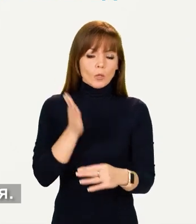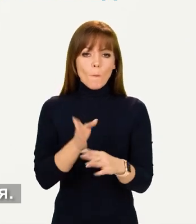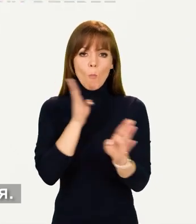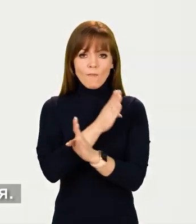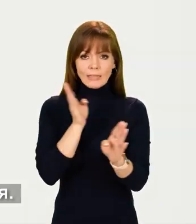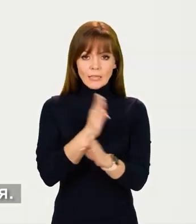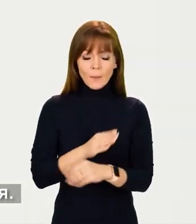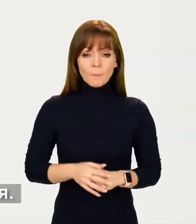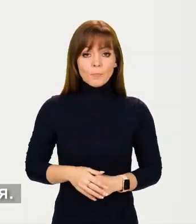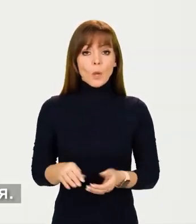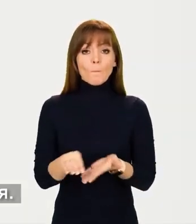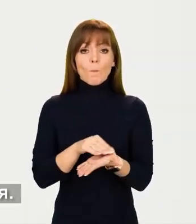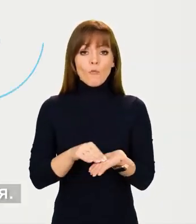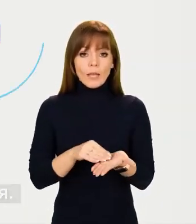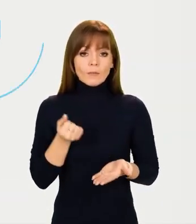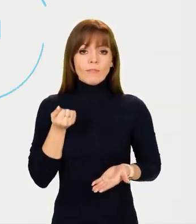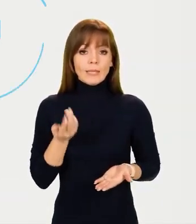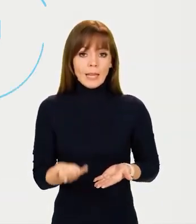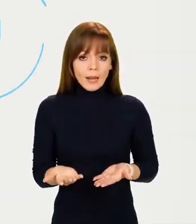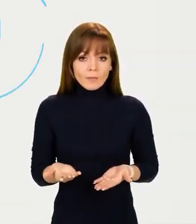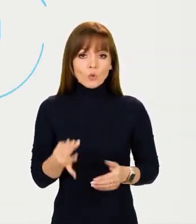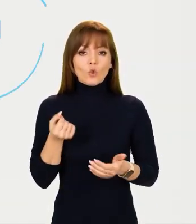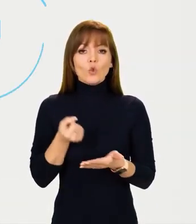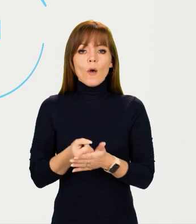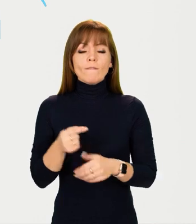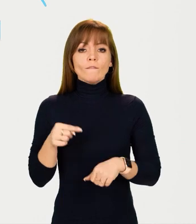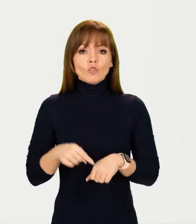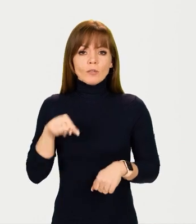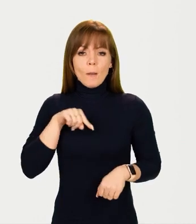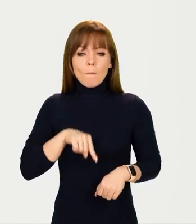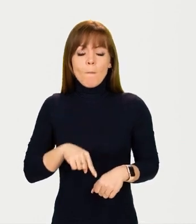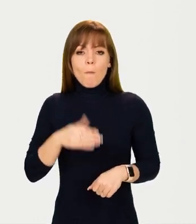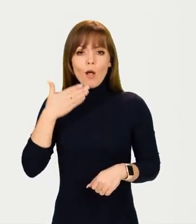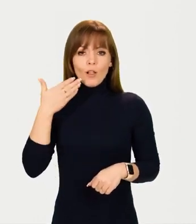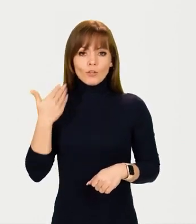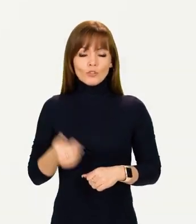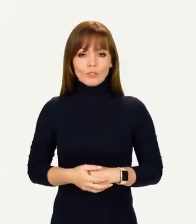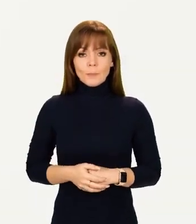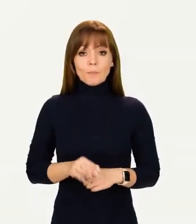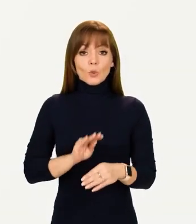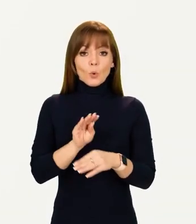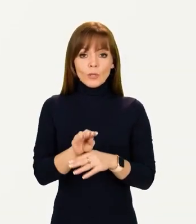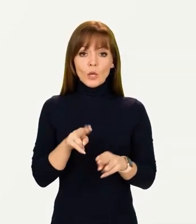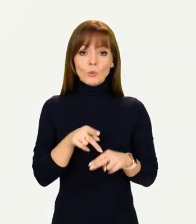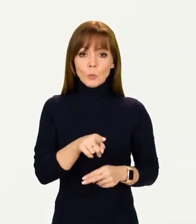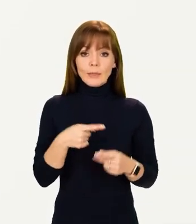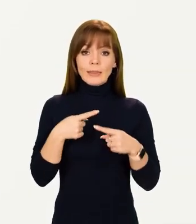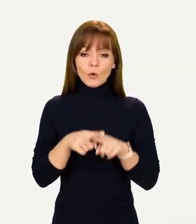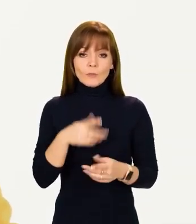пробуєш розрубати сокірою повітря. Повтори вправу кілька разів до відчуття полегшення.